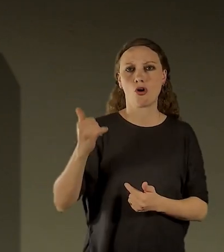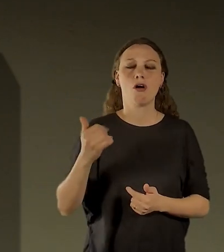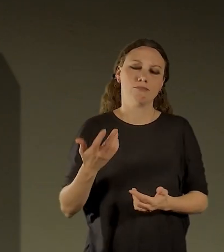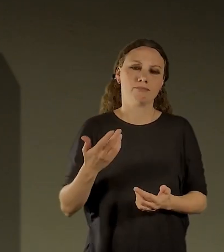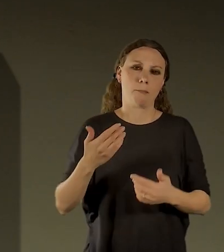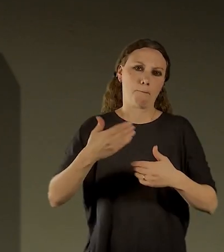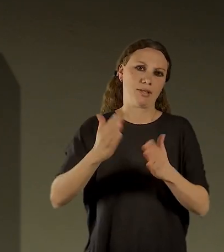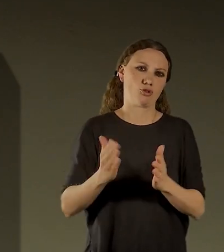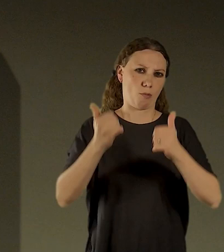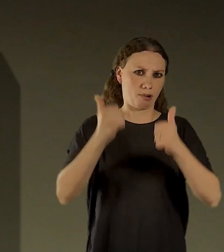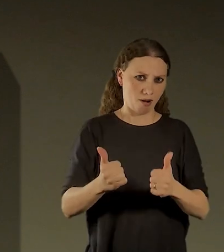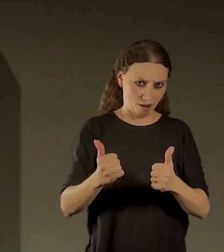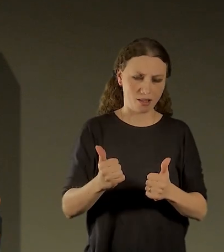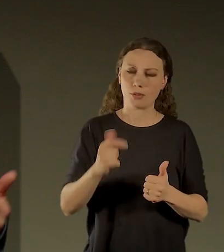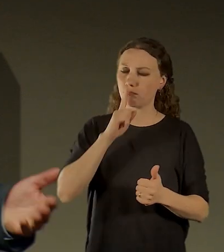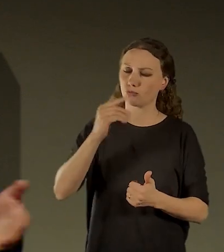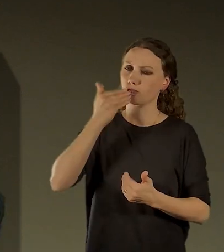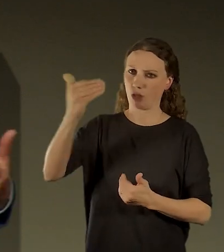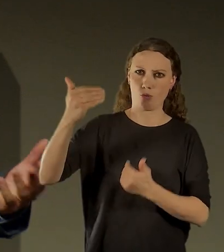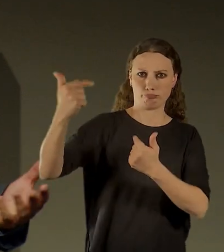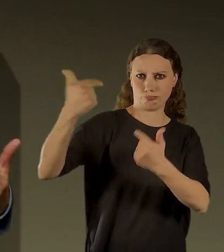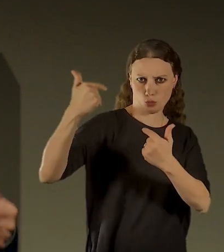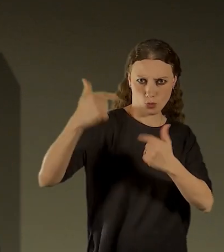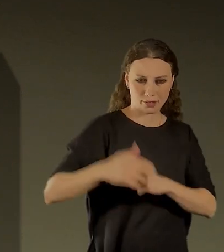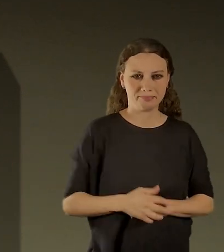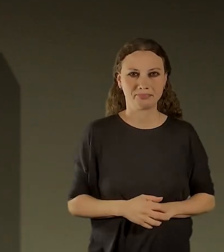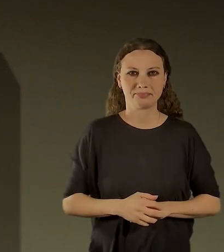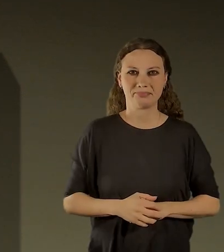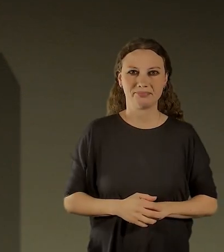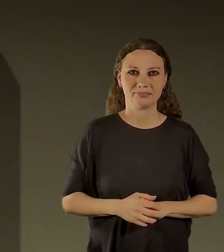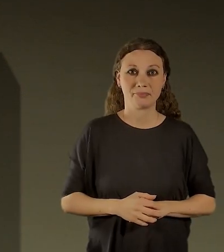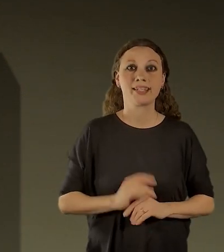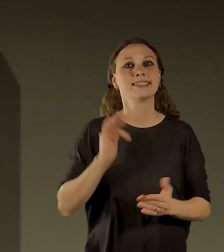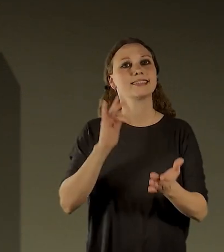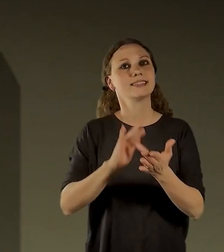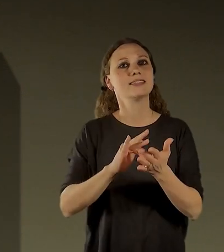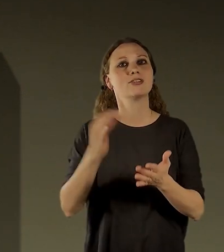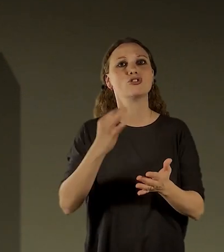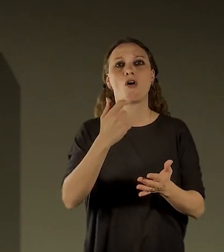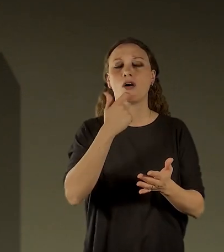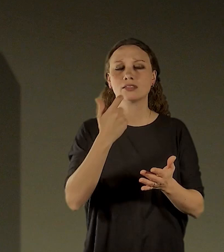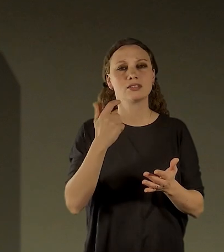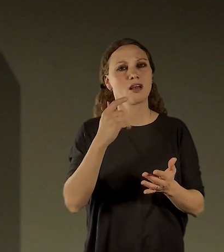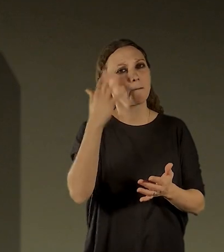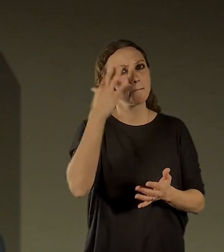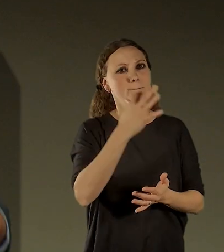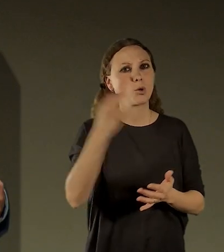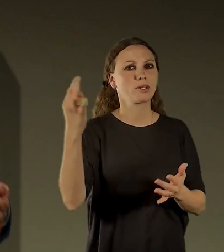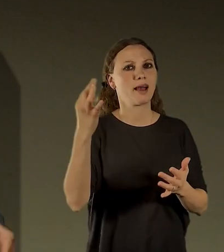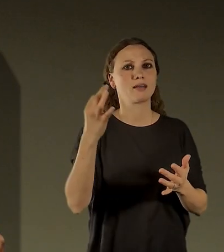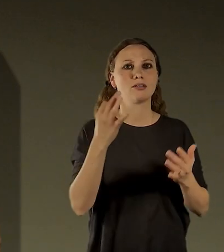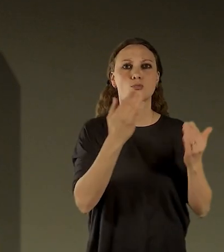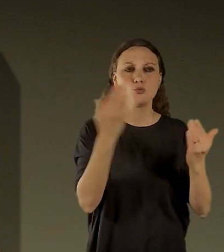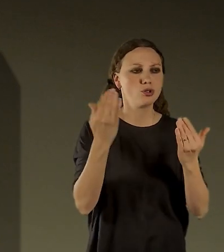fungování. Cílem je vytvořit moderní paměťovou instituci, která by reflektovala